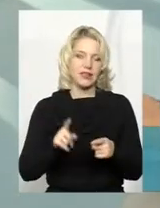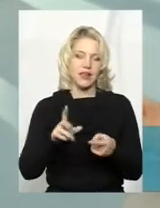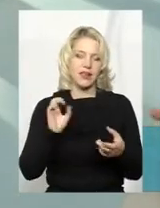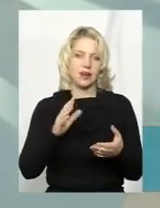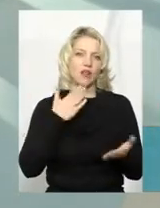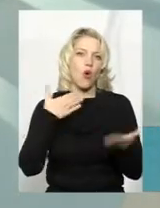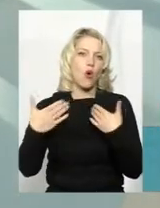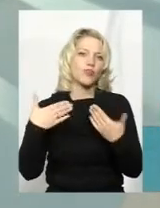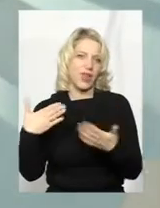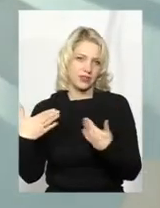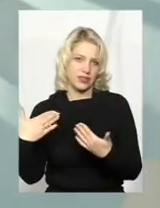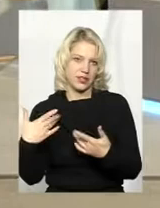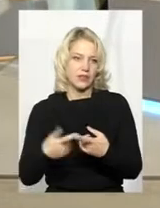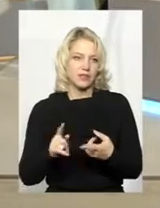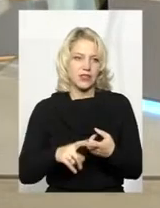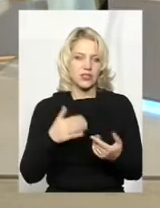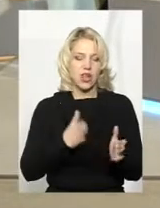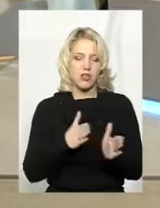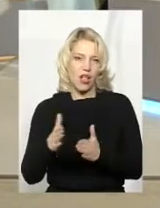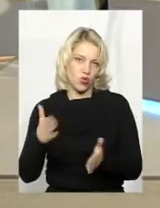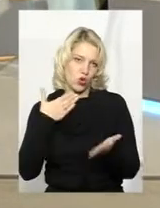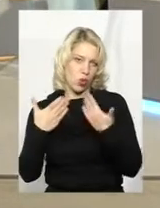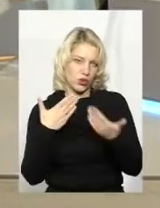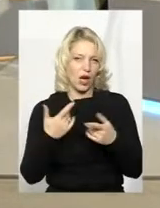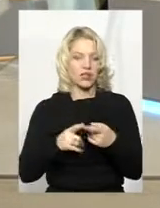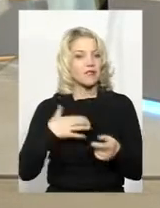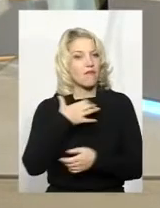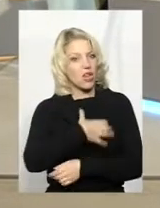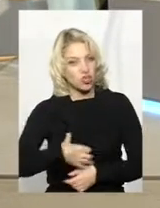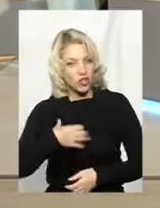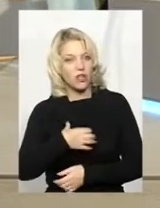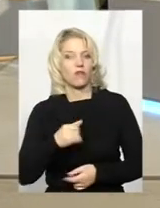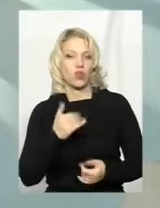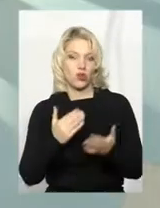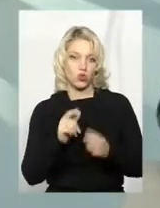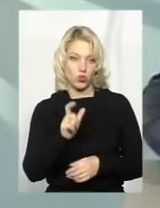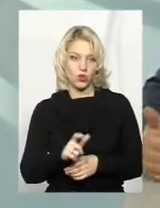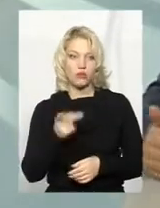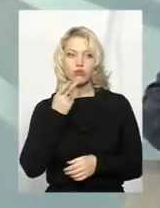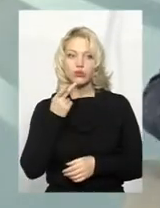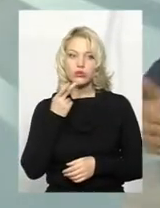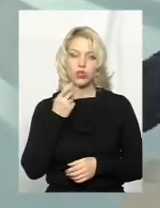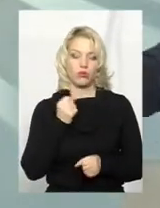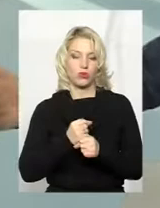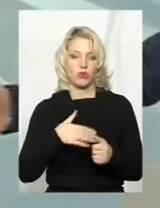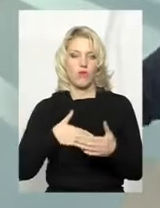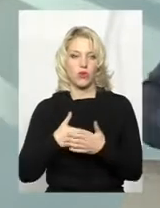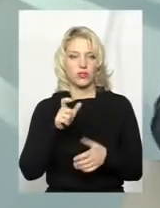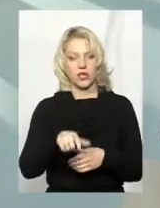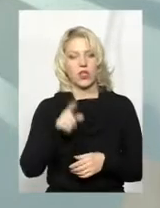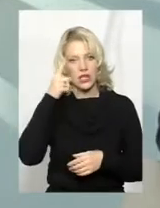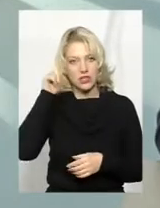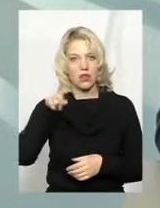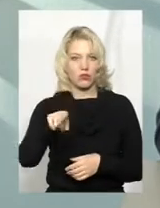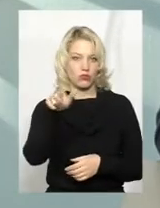контактів, Насправді це може видаватись смішним, але це дуже важливо. І якщо людина постійно працює волонтером, всі знають, що це хороший